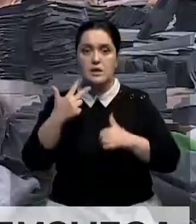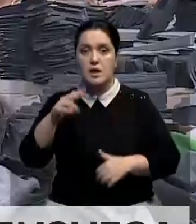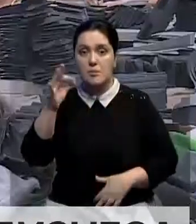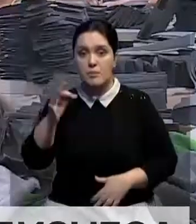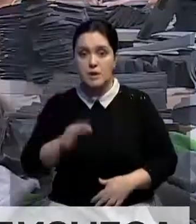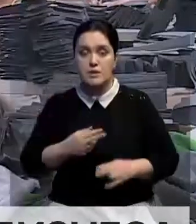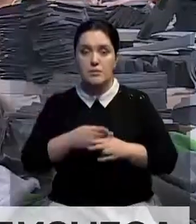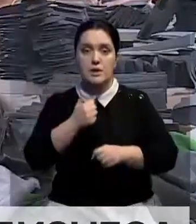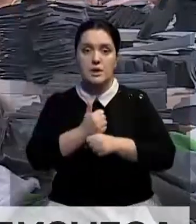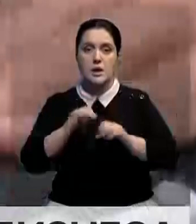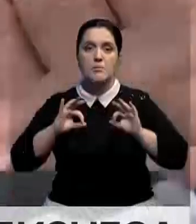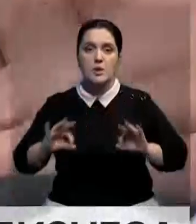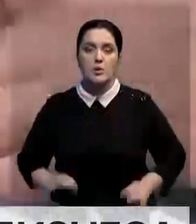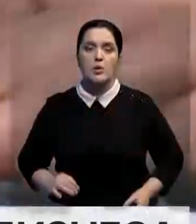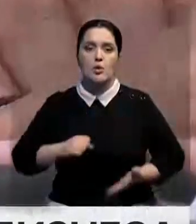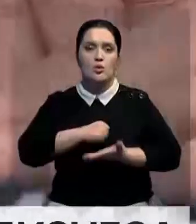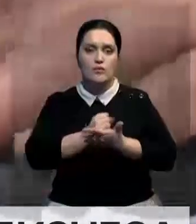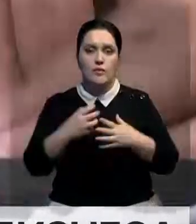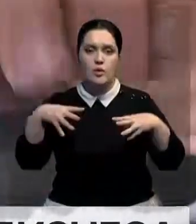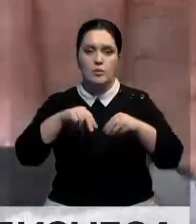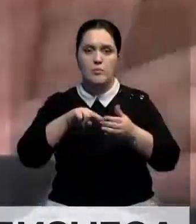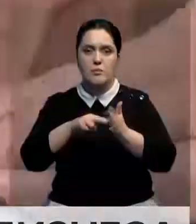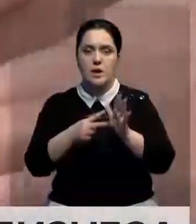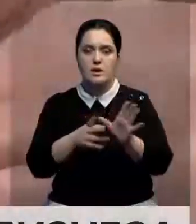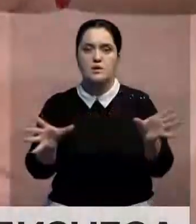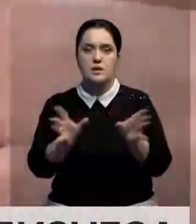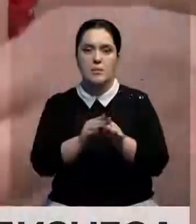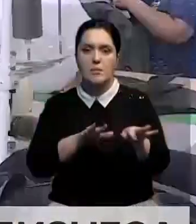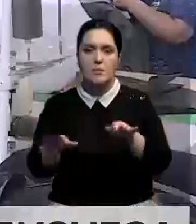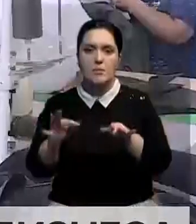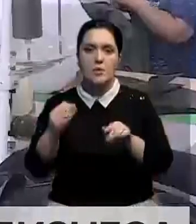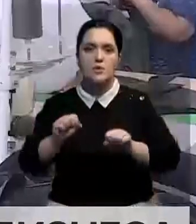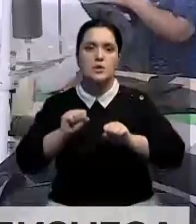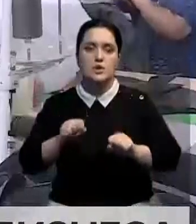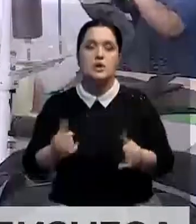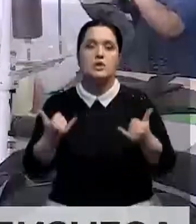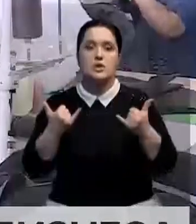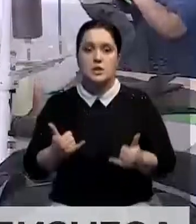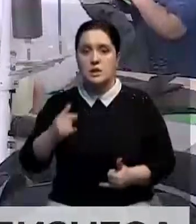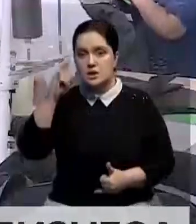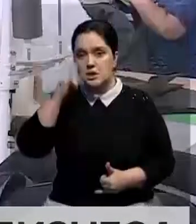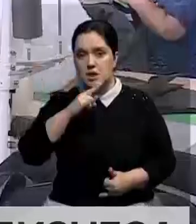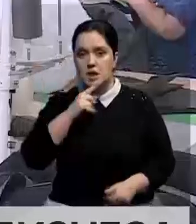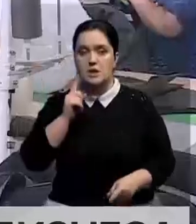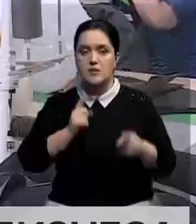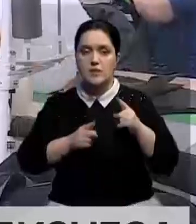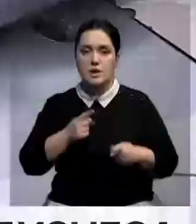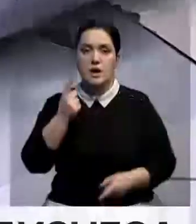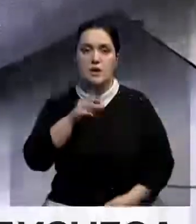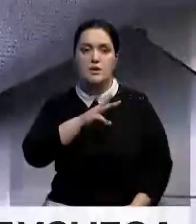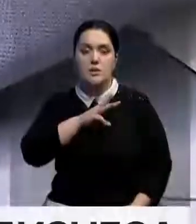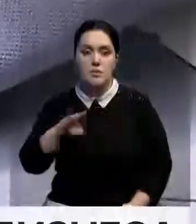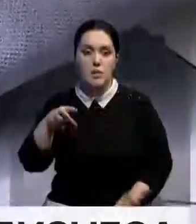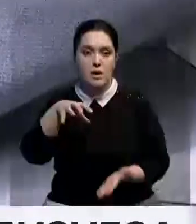Кроме того, Генеральная прокуратура утвердила комплексный план совместных действий по его защите. Отмечу сейчас, в Казахстане действуют